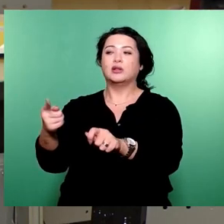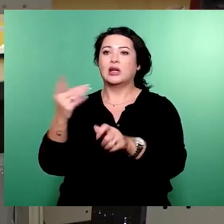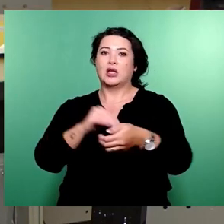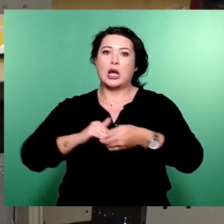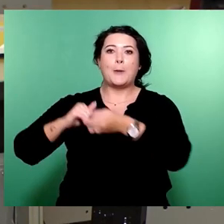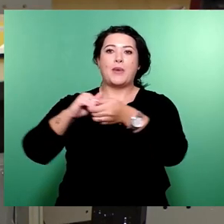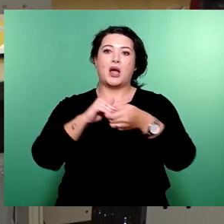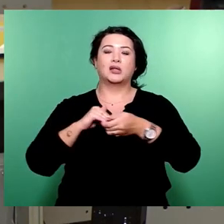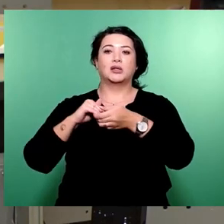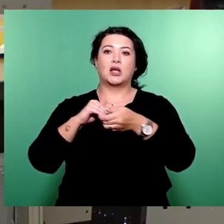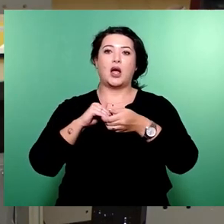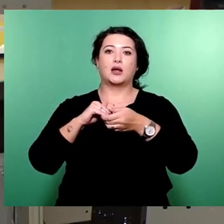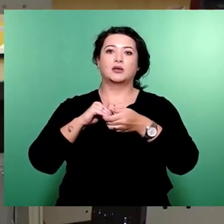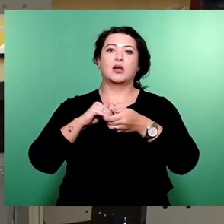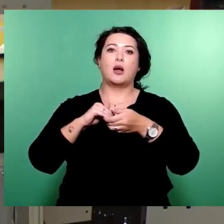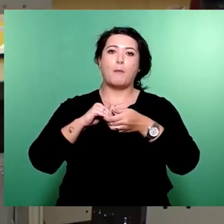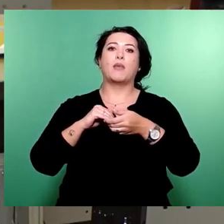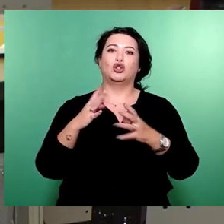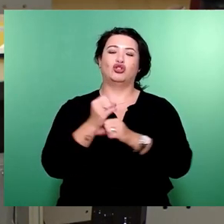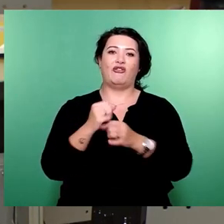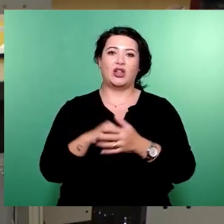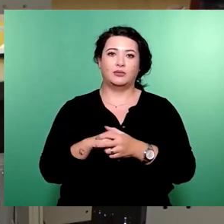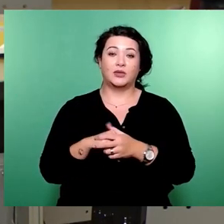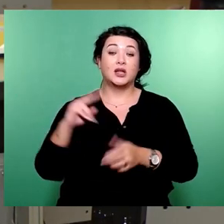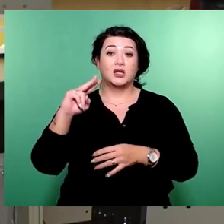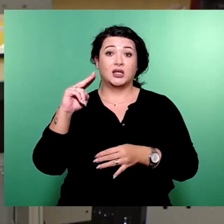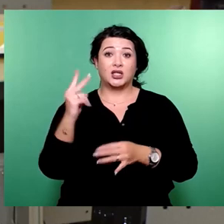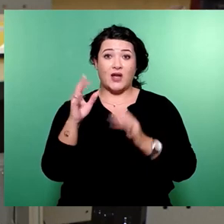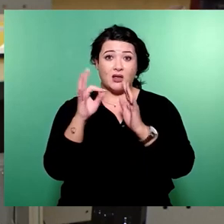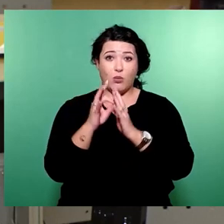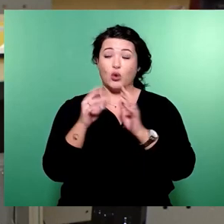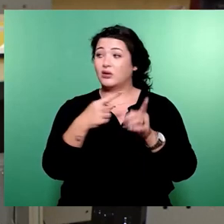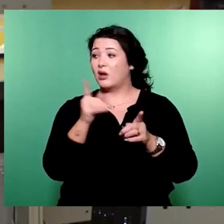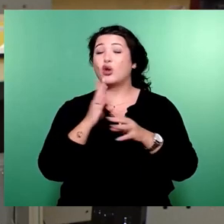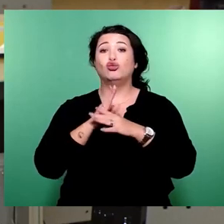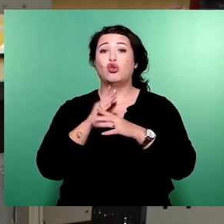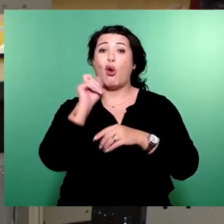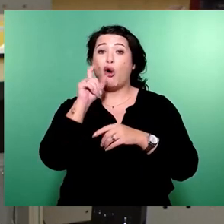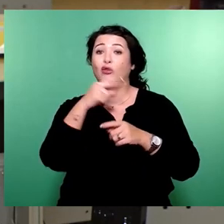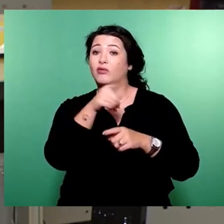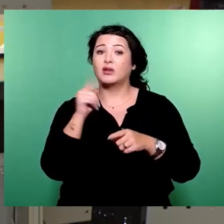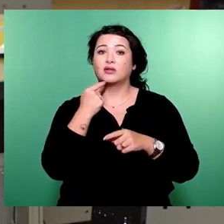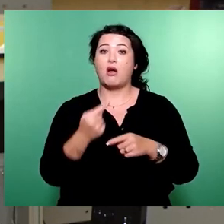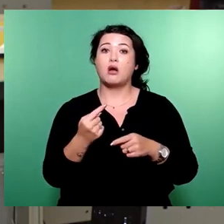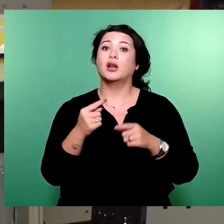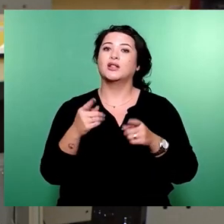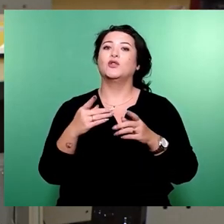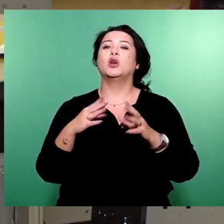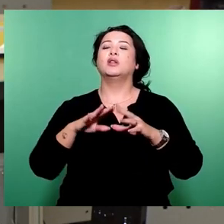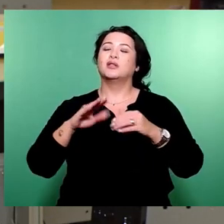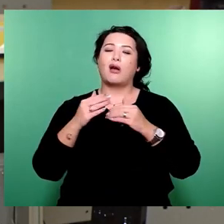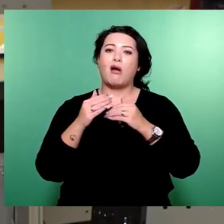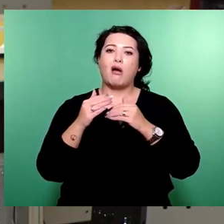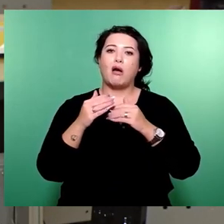Begleitbeschluss fassen. Das Zweite ist, und das ist hier schon mehrfach angesprochen worden, die ganze Sache mit dem ÖPNV und der